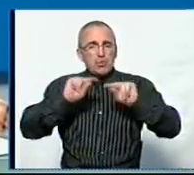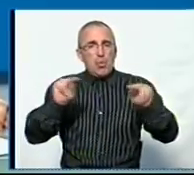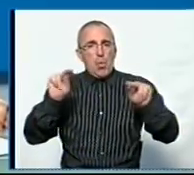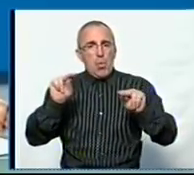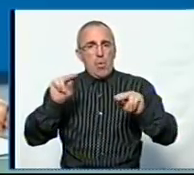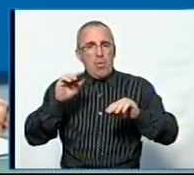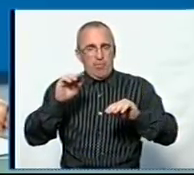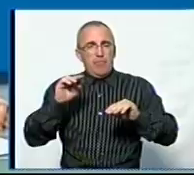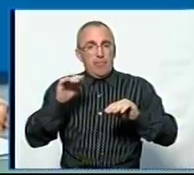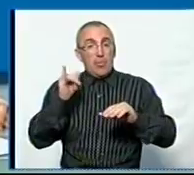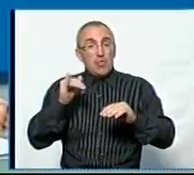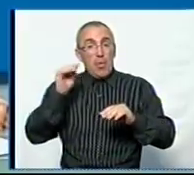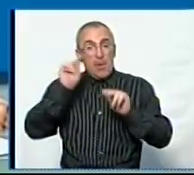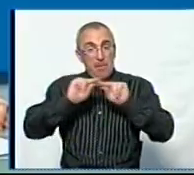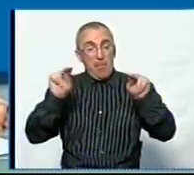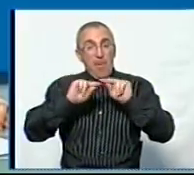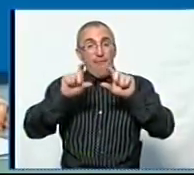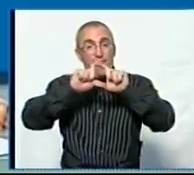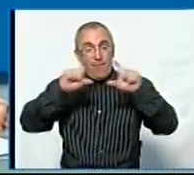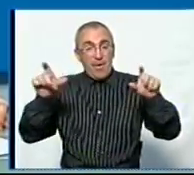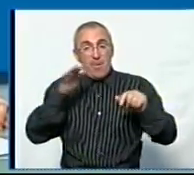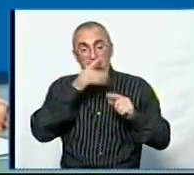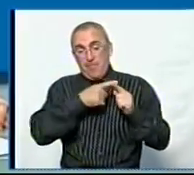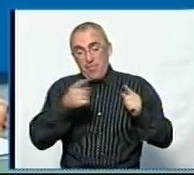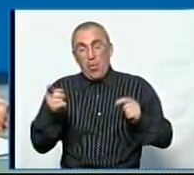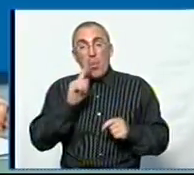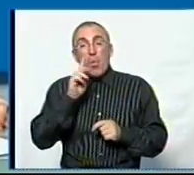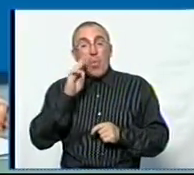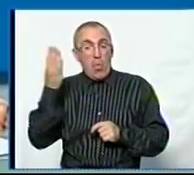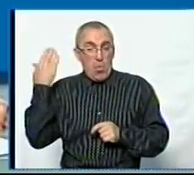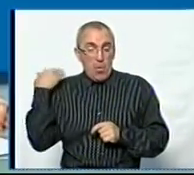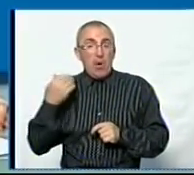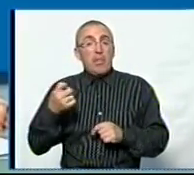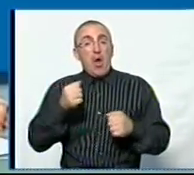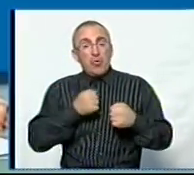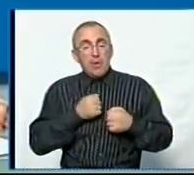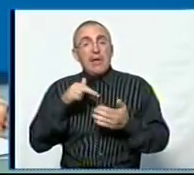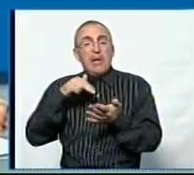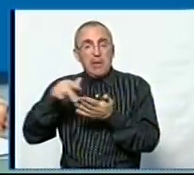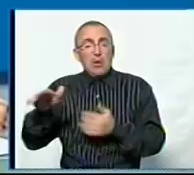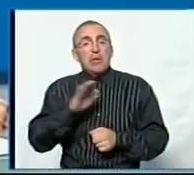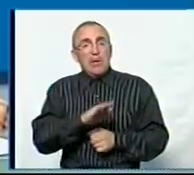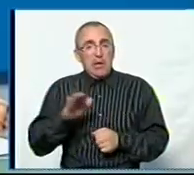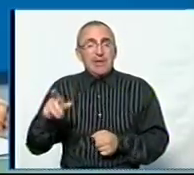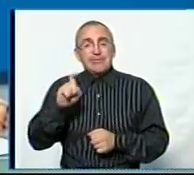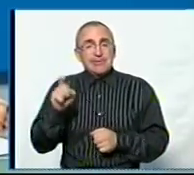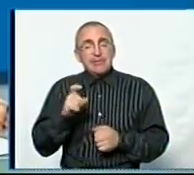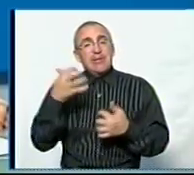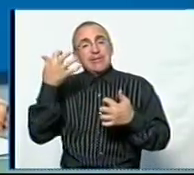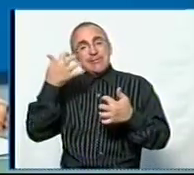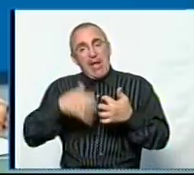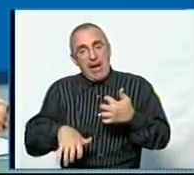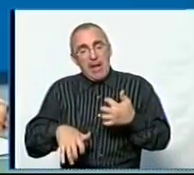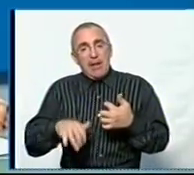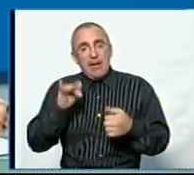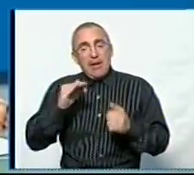секретом є те, що до педагогічних вузів впродовж останніх кількох років, на жаль, ідуть діти з середніми